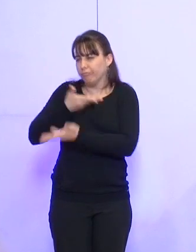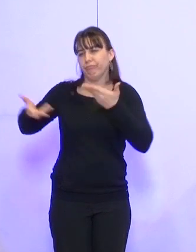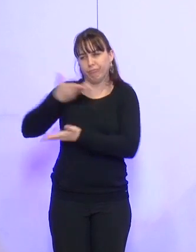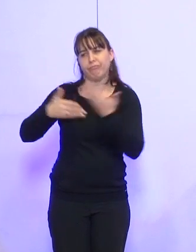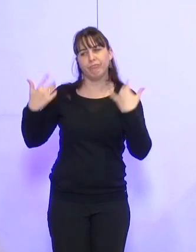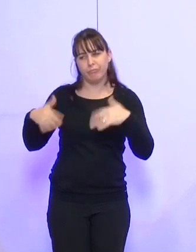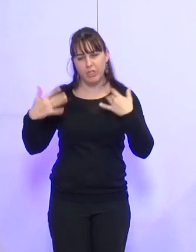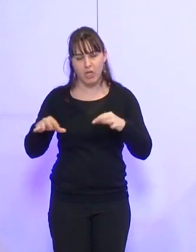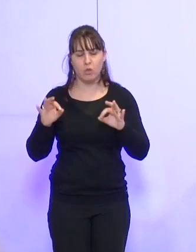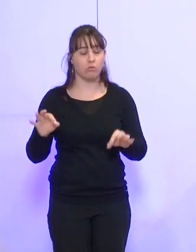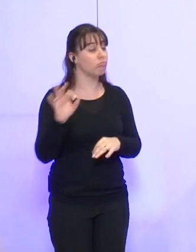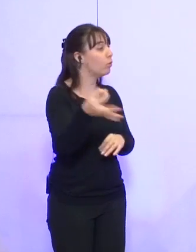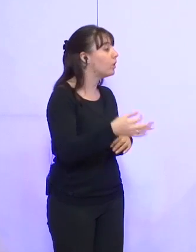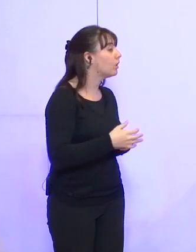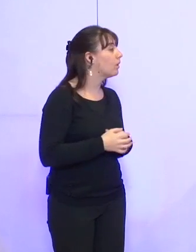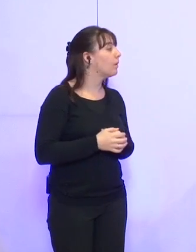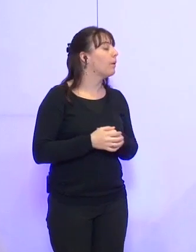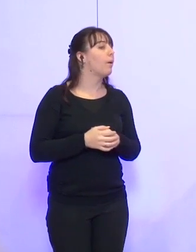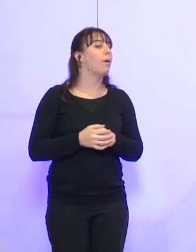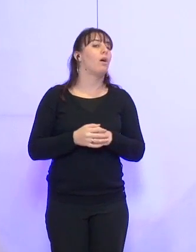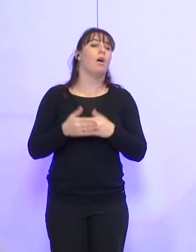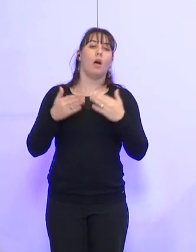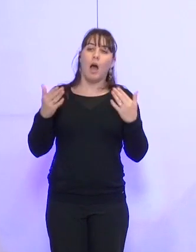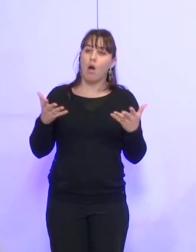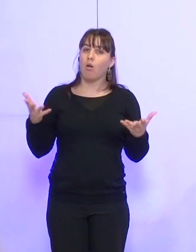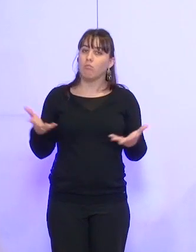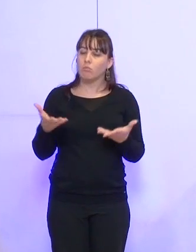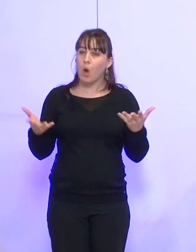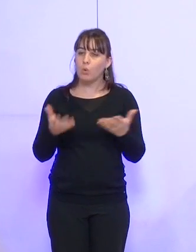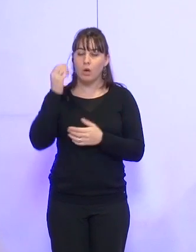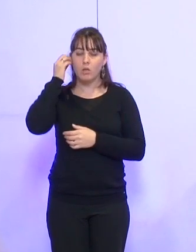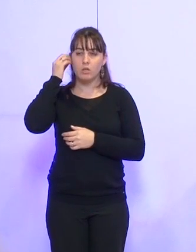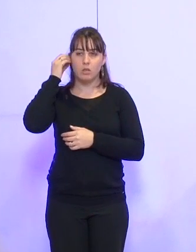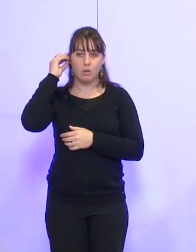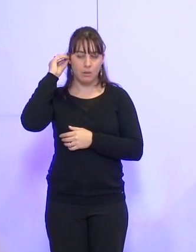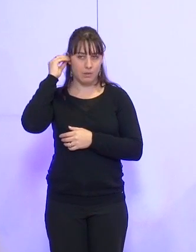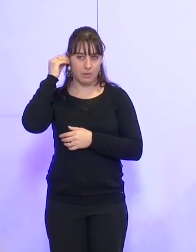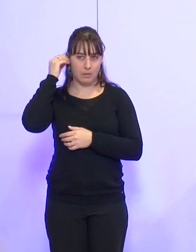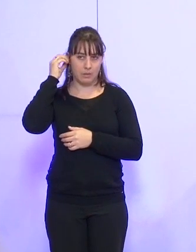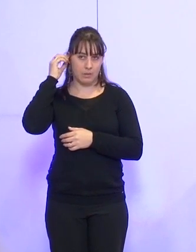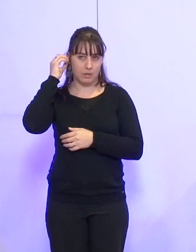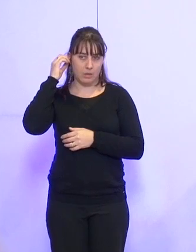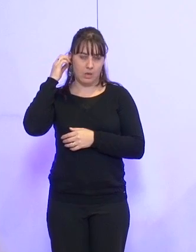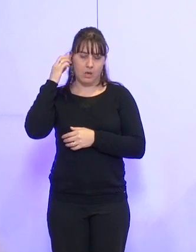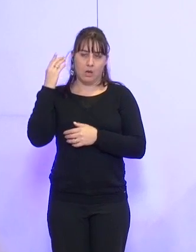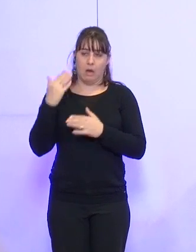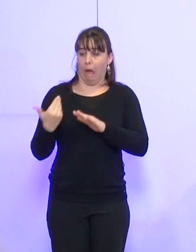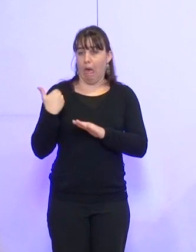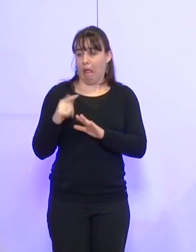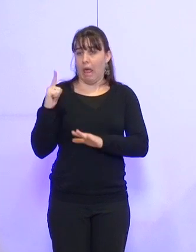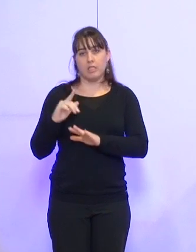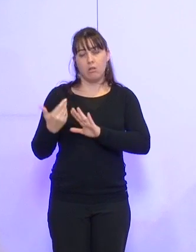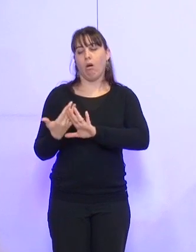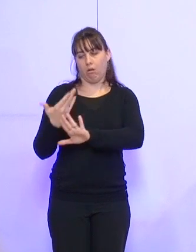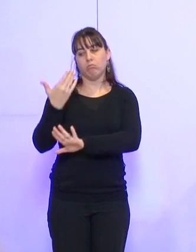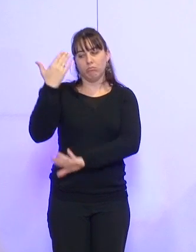fait. Mais de fait, nous soutenons, et je crois que c'est quelque chose qui a commencé il y a déjà bien longtemps dans cette